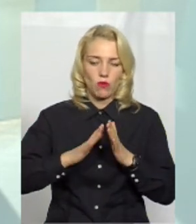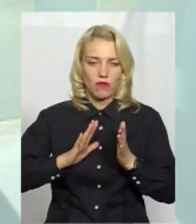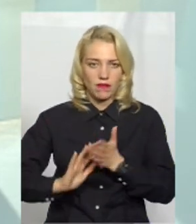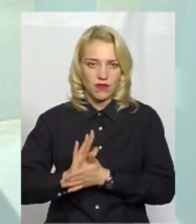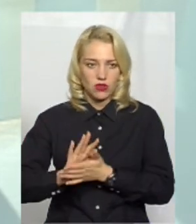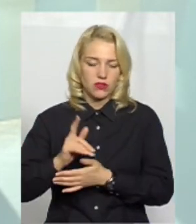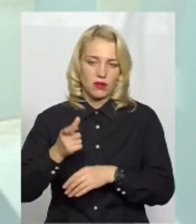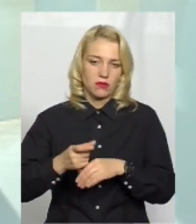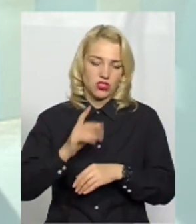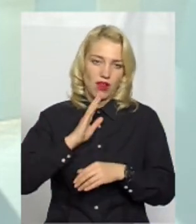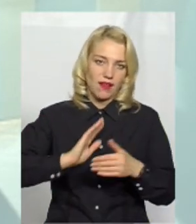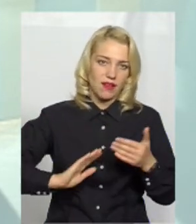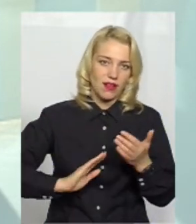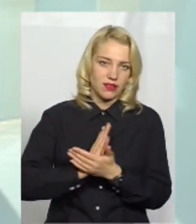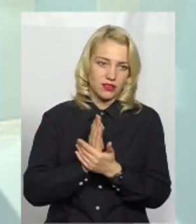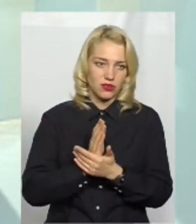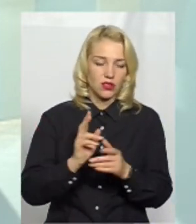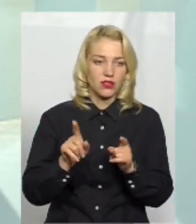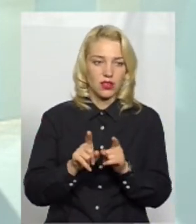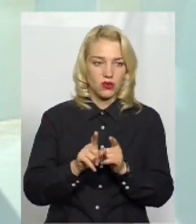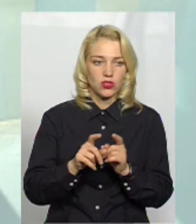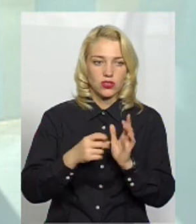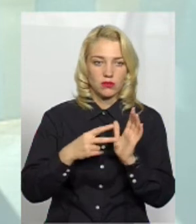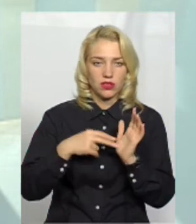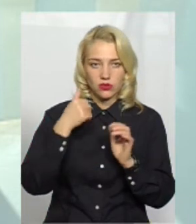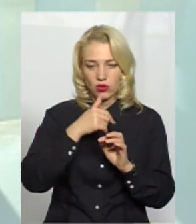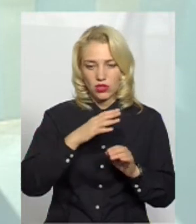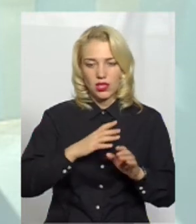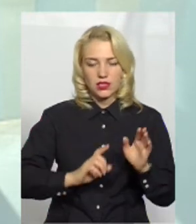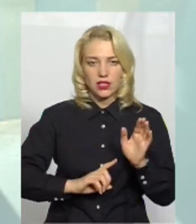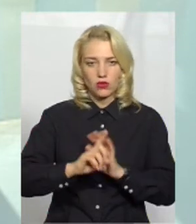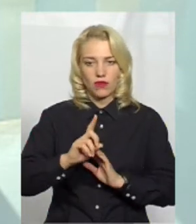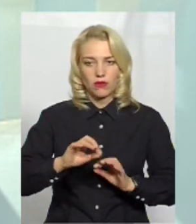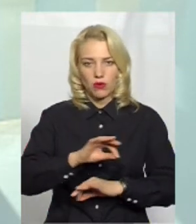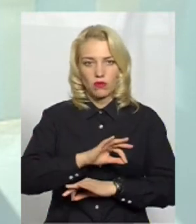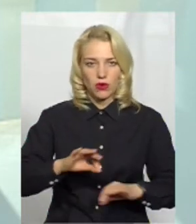де воно більш якісне. Також з 17-го року стартував проєкт,